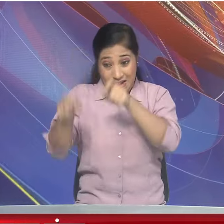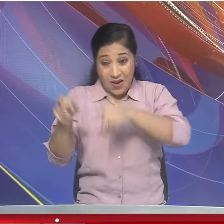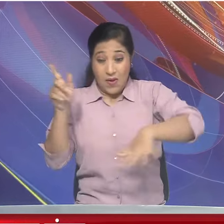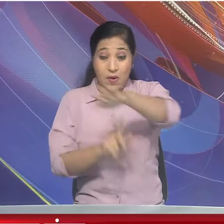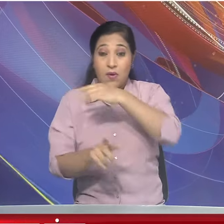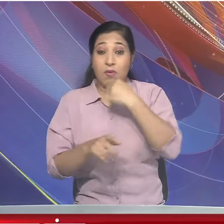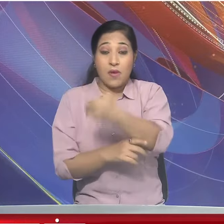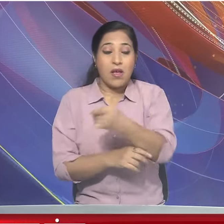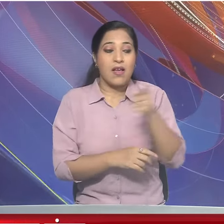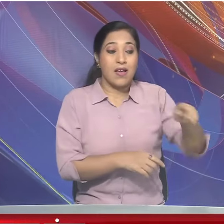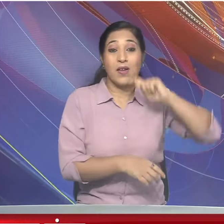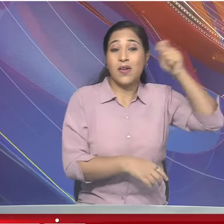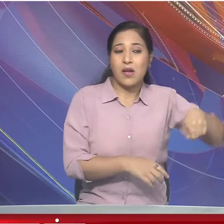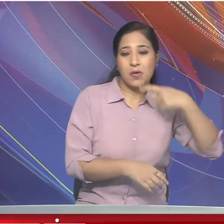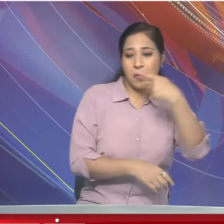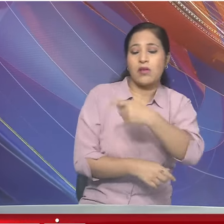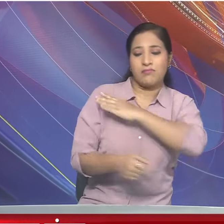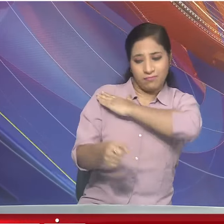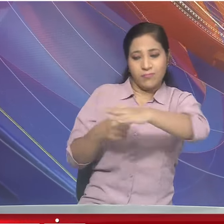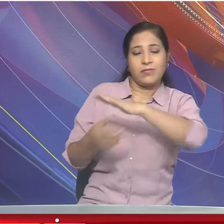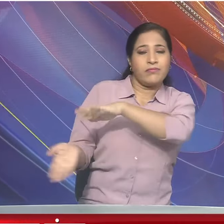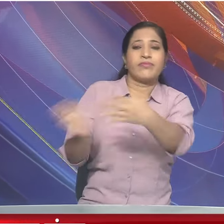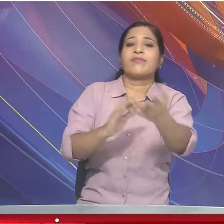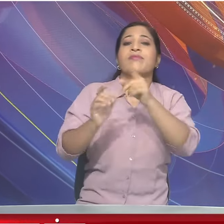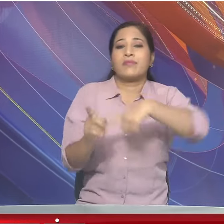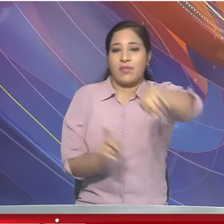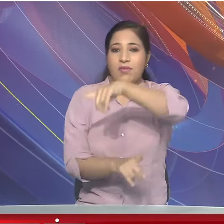को बताया उसकी सेना के पतन का संकेत